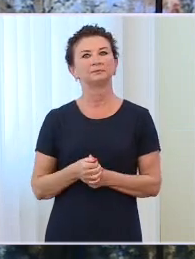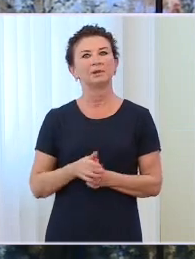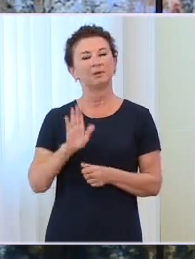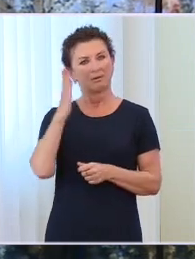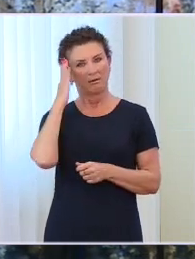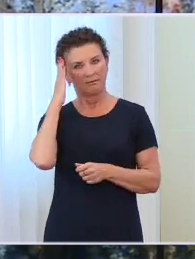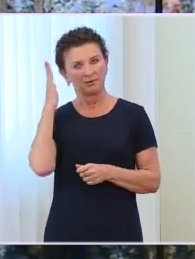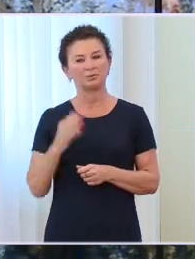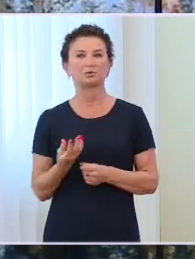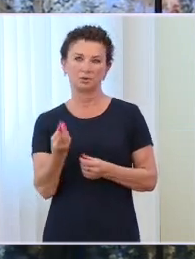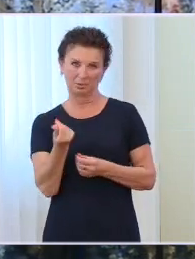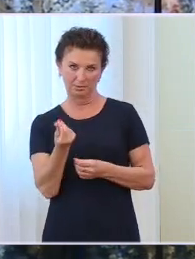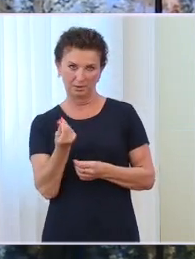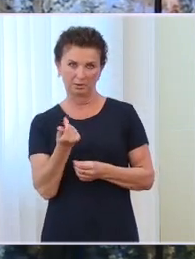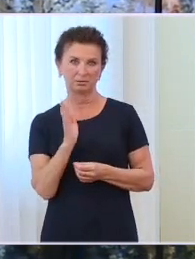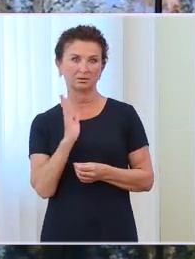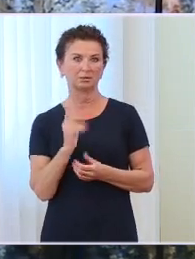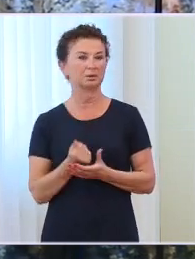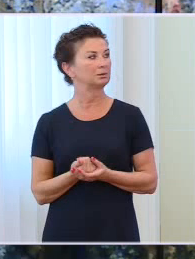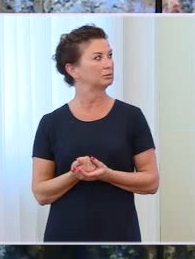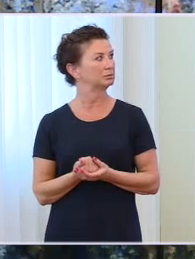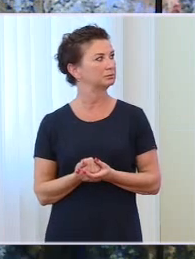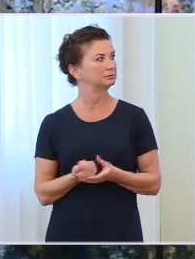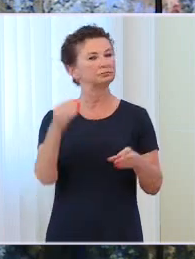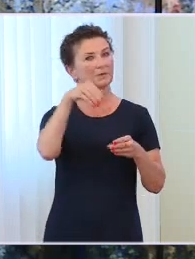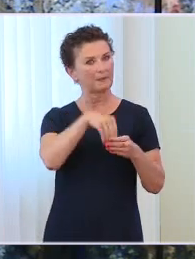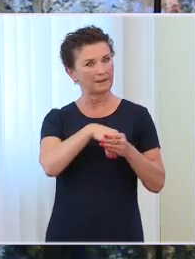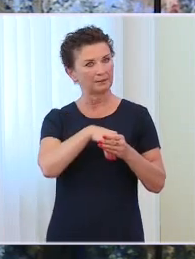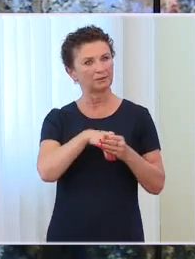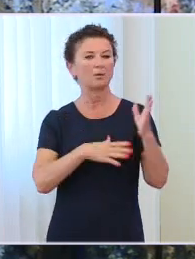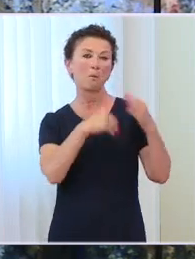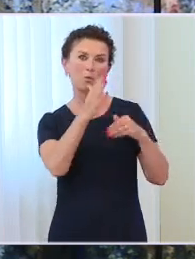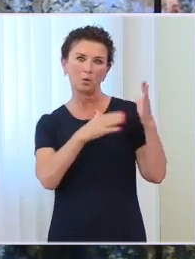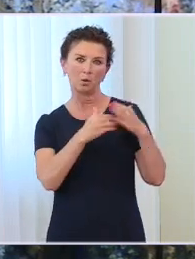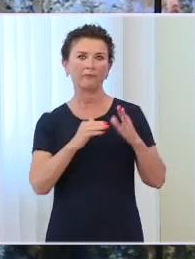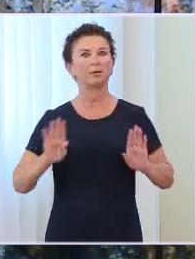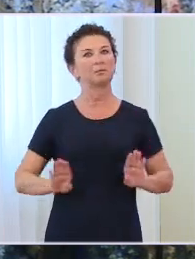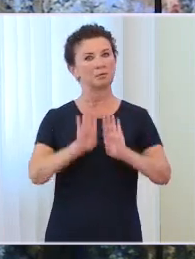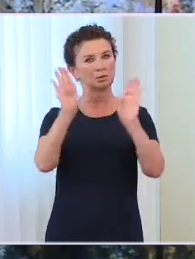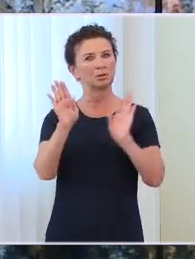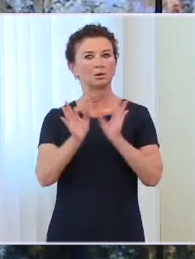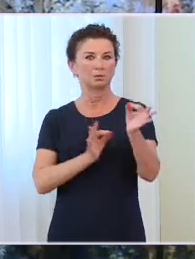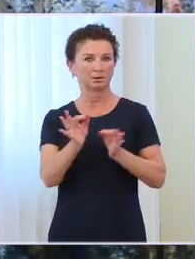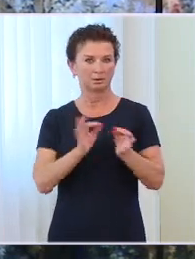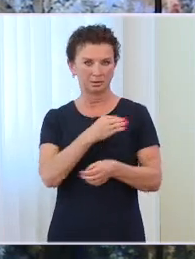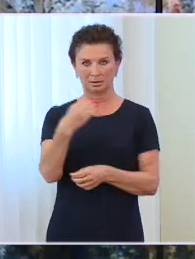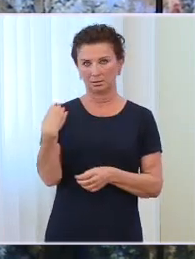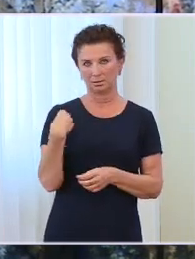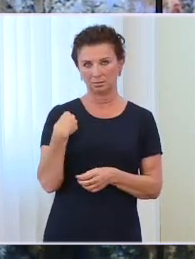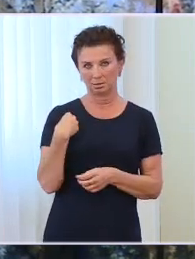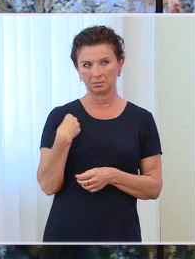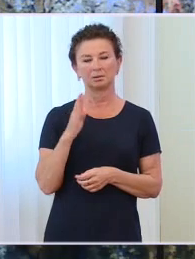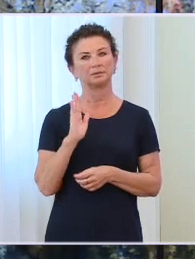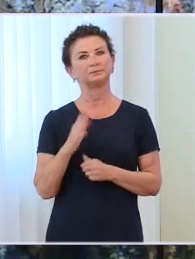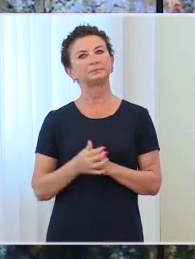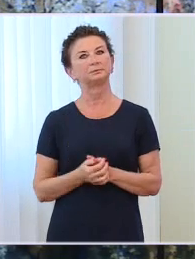będą dedykowane na Muzeum Historii Polski, będą przy zgłoszeniu pani minister,